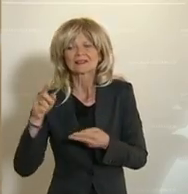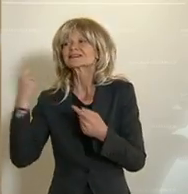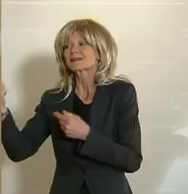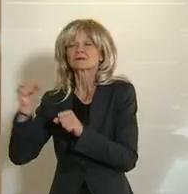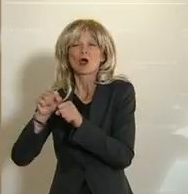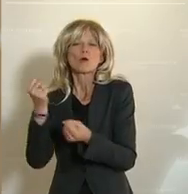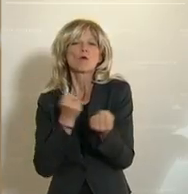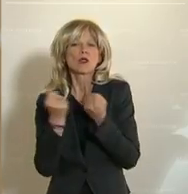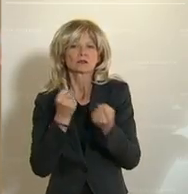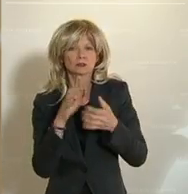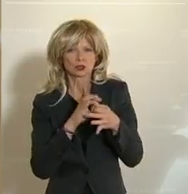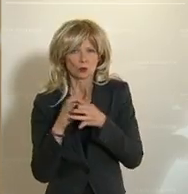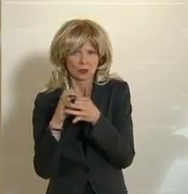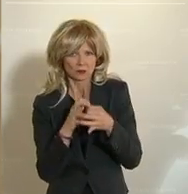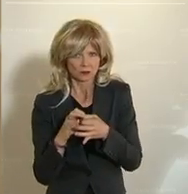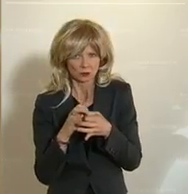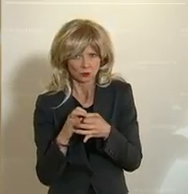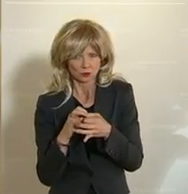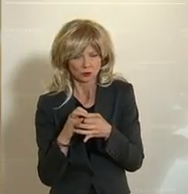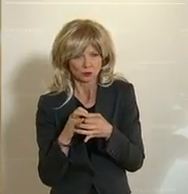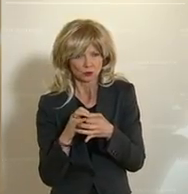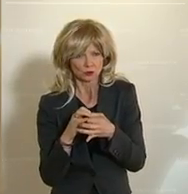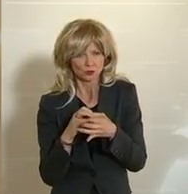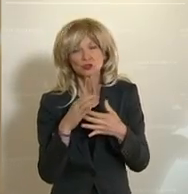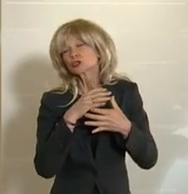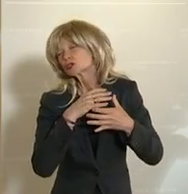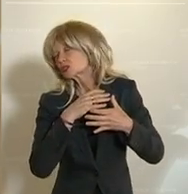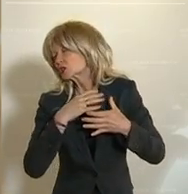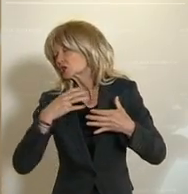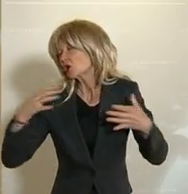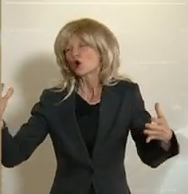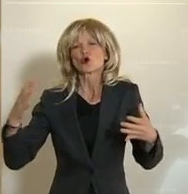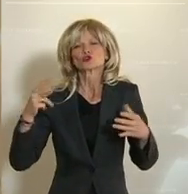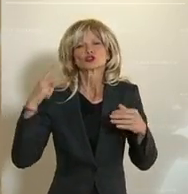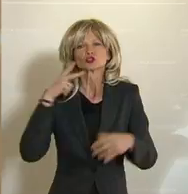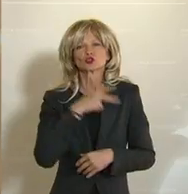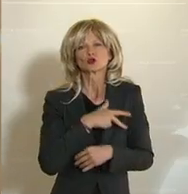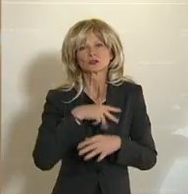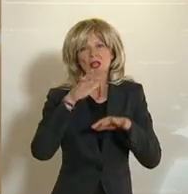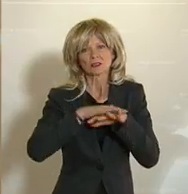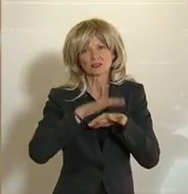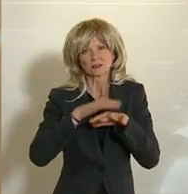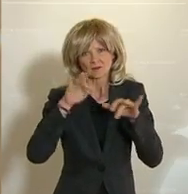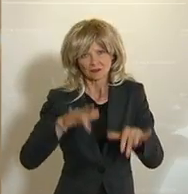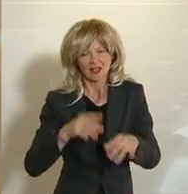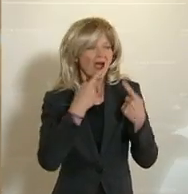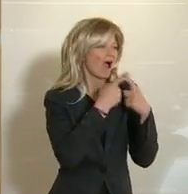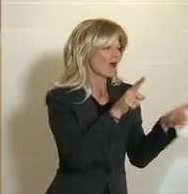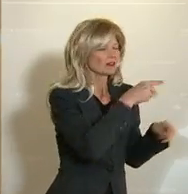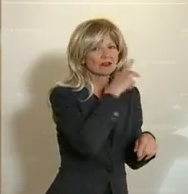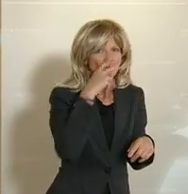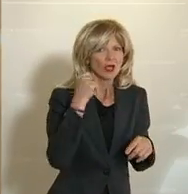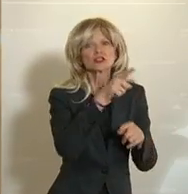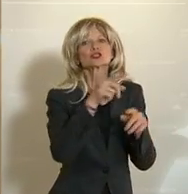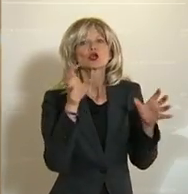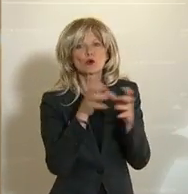Organisation mit einem großen sozialen Netzwerk, das auch andere terroristische Gruppen haben, die ihnen dann